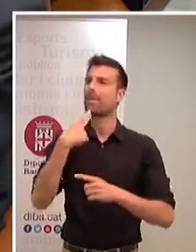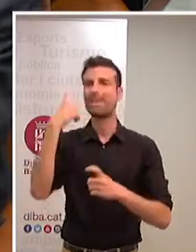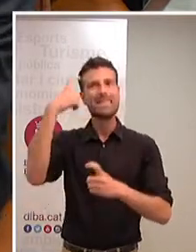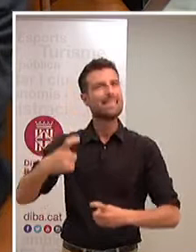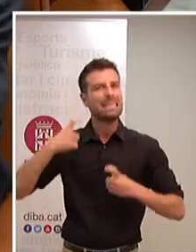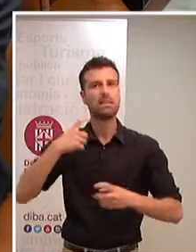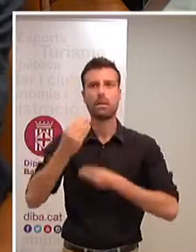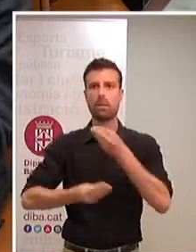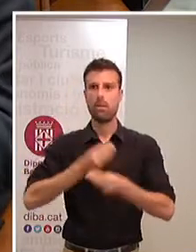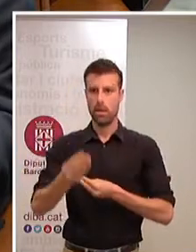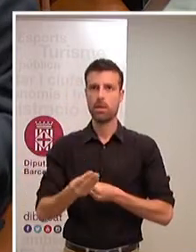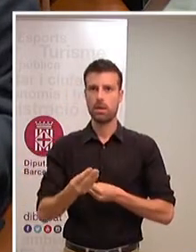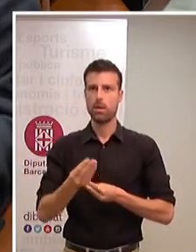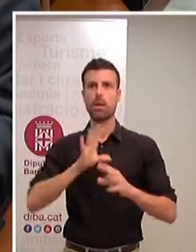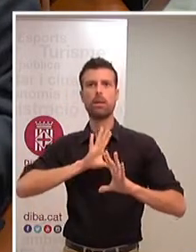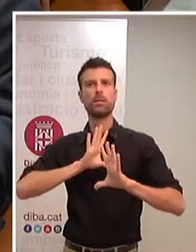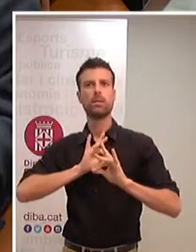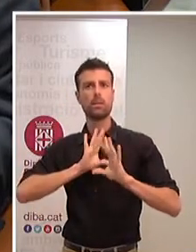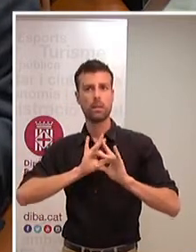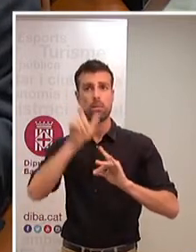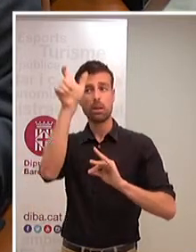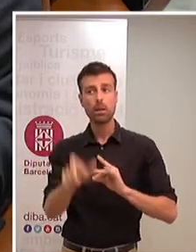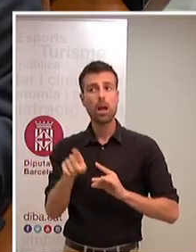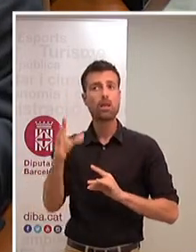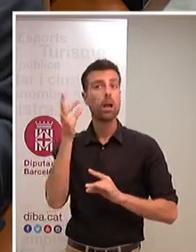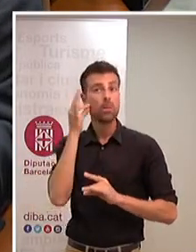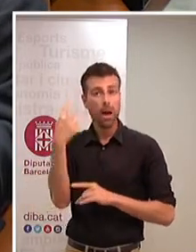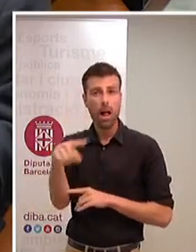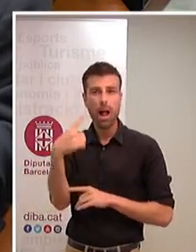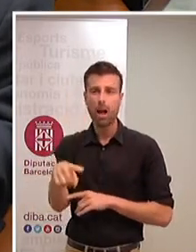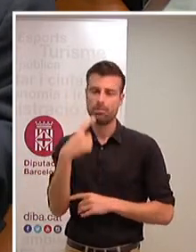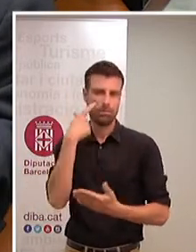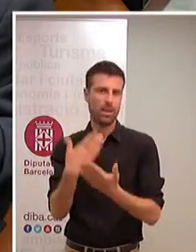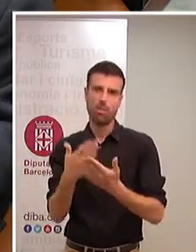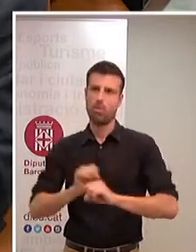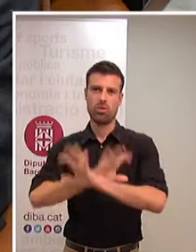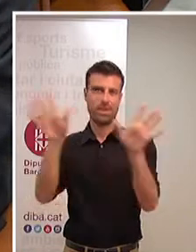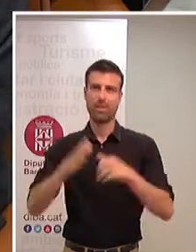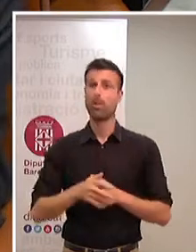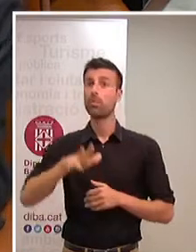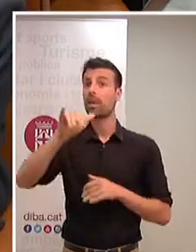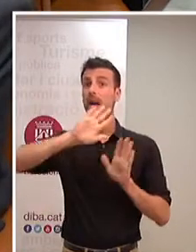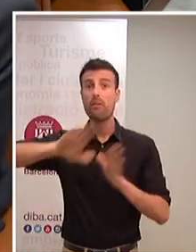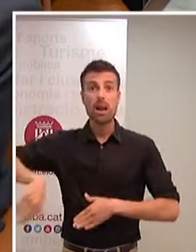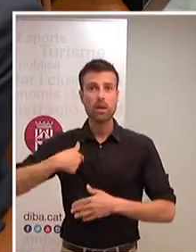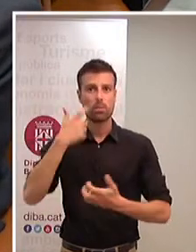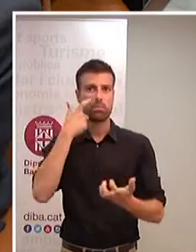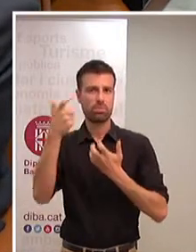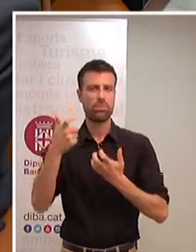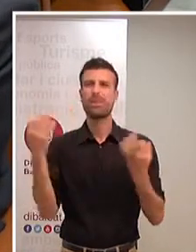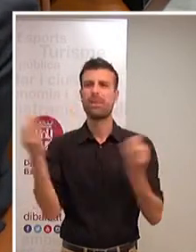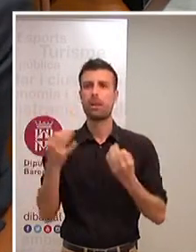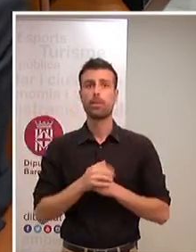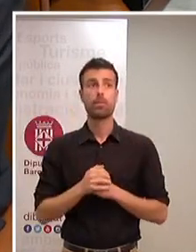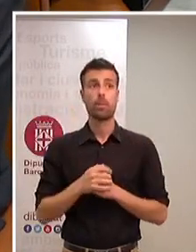bé, si més no, la sensibilitat que vostè també ha demostrat. I finalment, presidenta, jo destacaria que